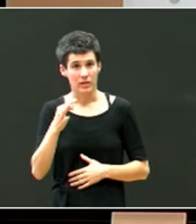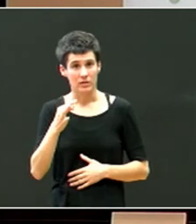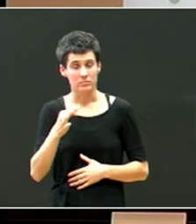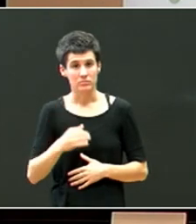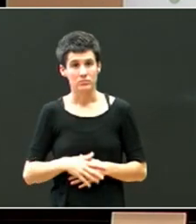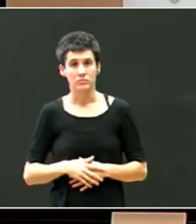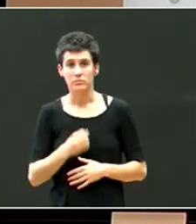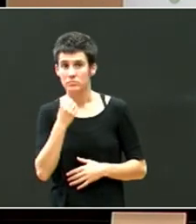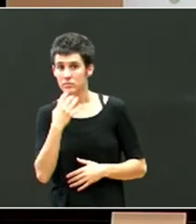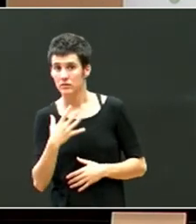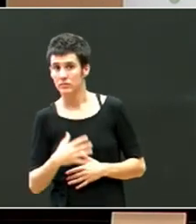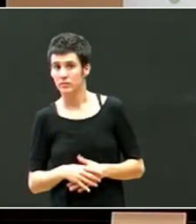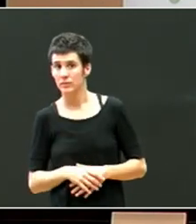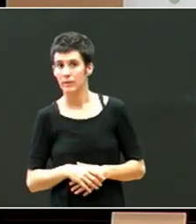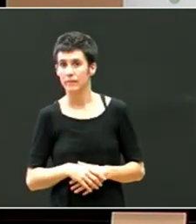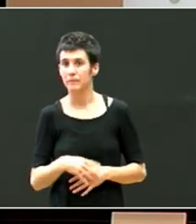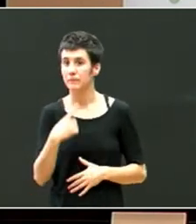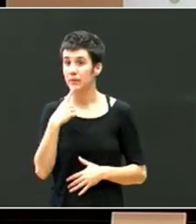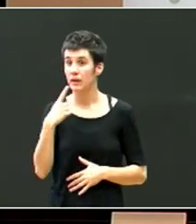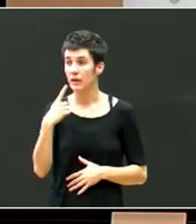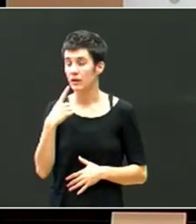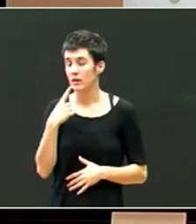bai, egia esan,